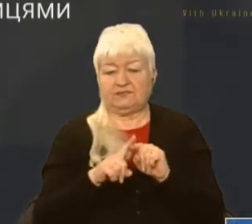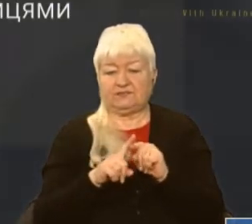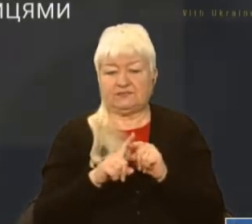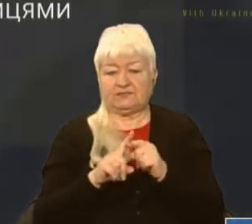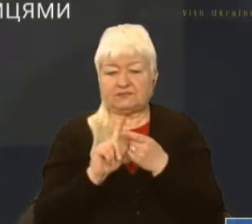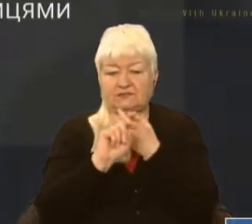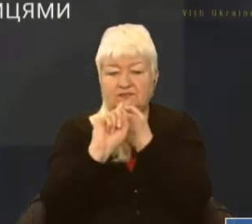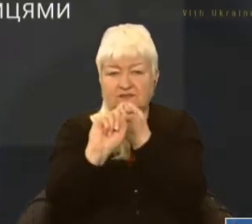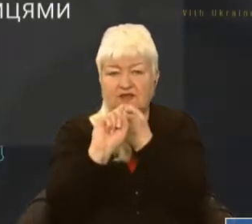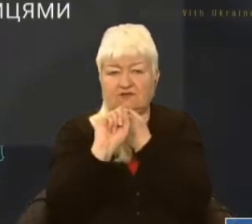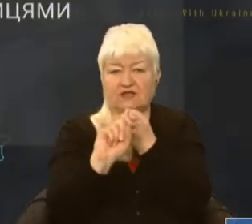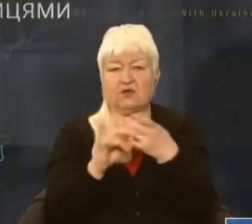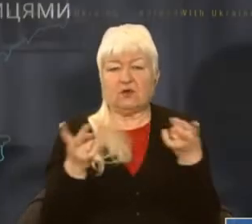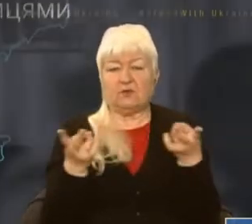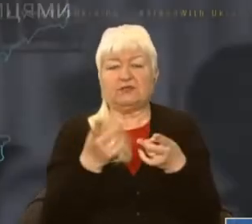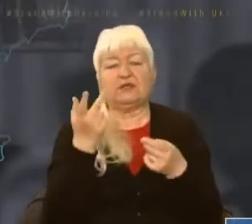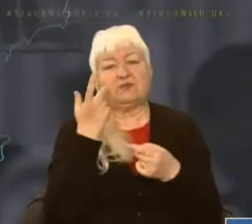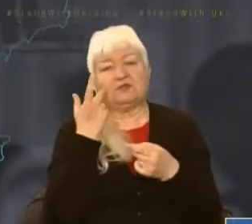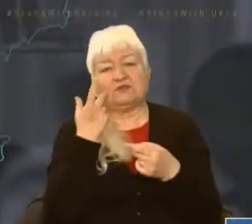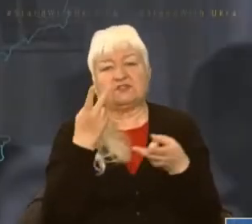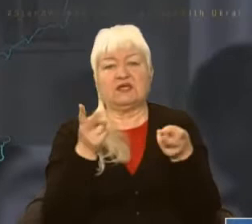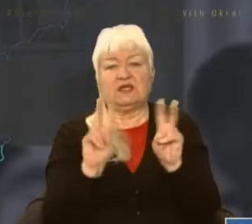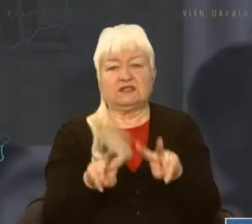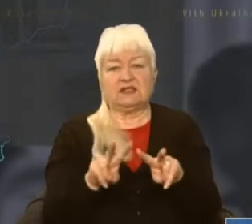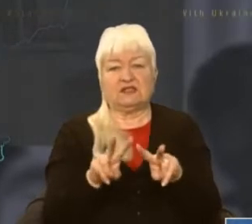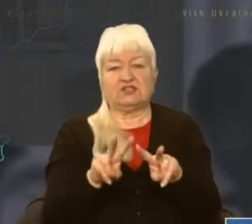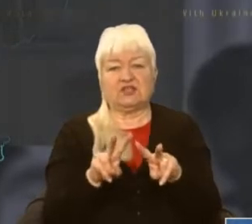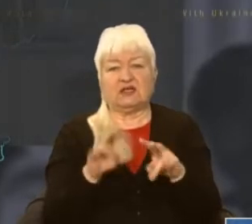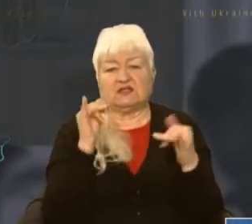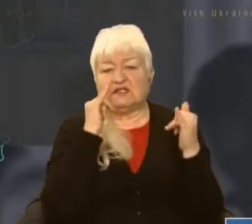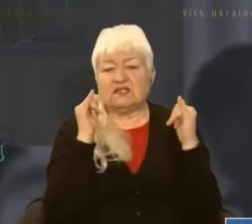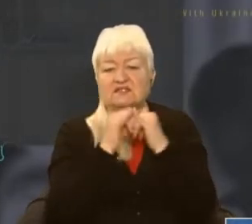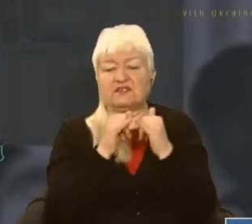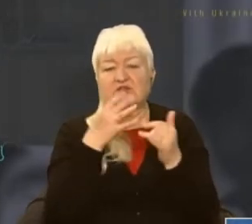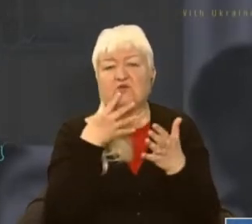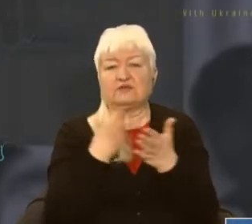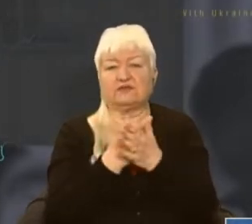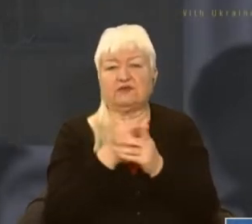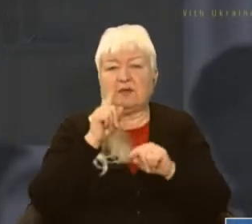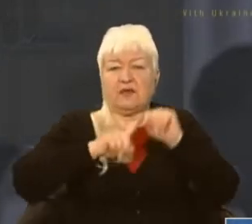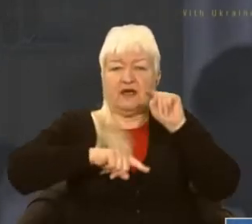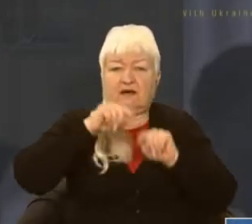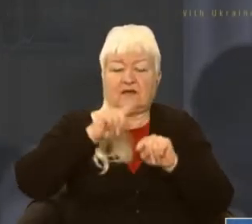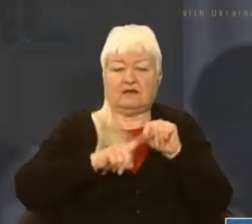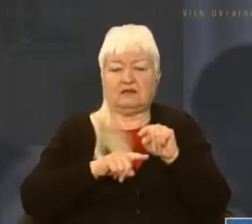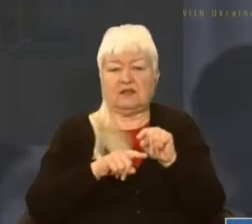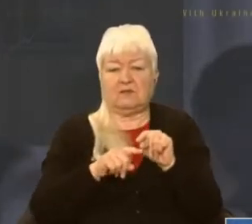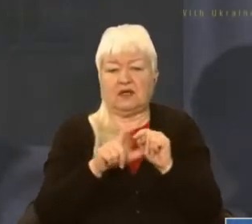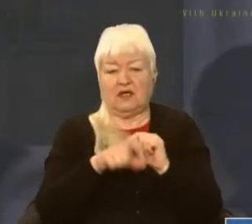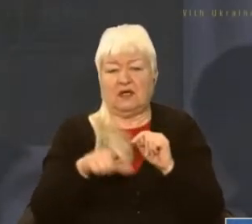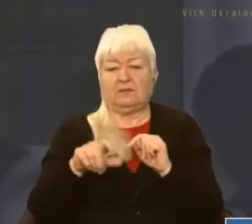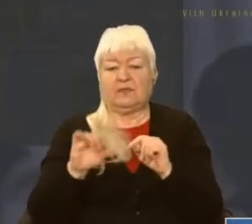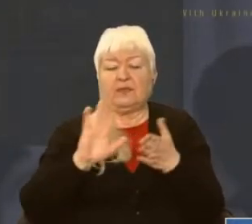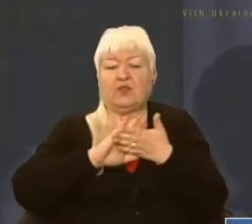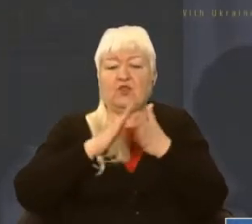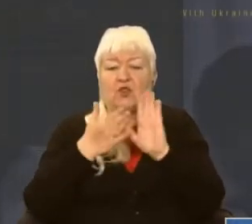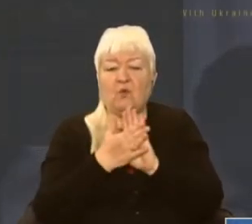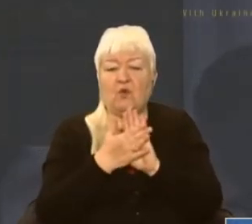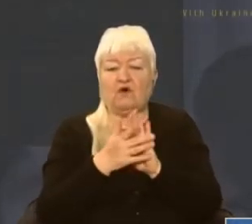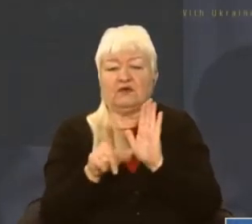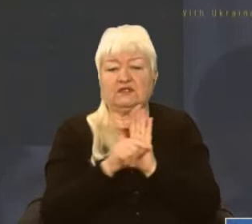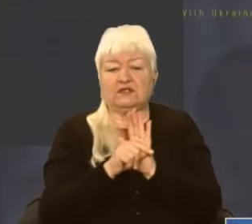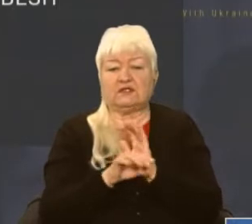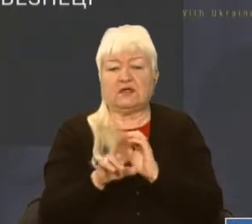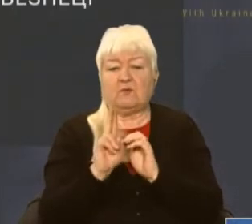'язок. Потрібно завжди залишатися на зв'язку зі своїми рідними та близькими. Домовитися з ними про